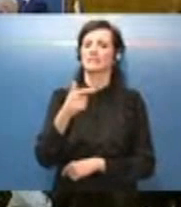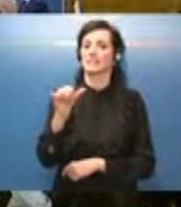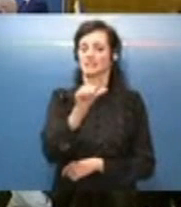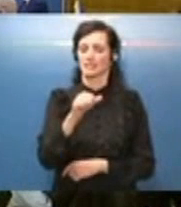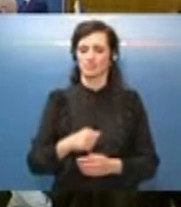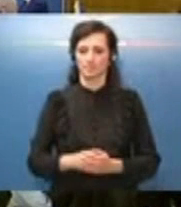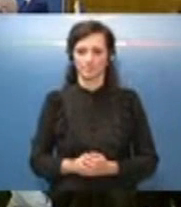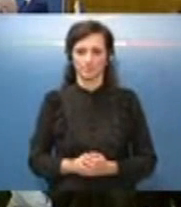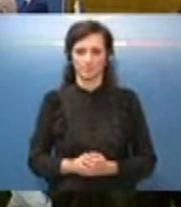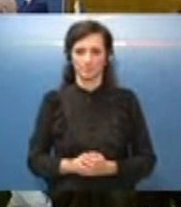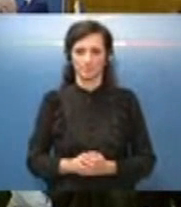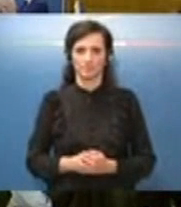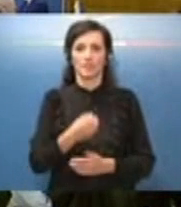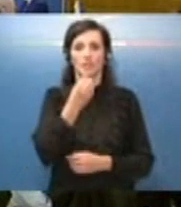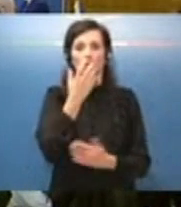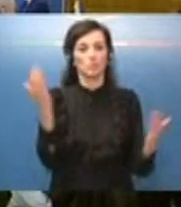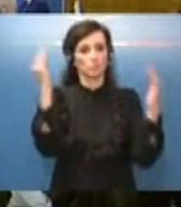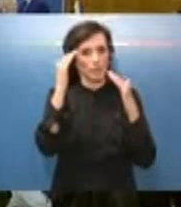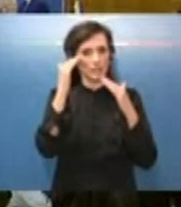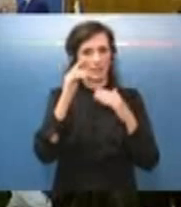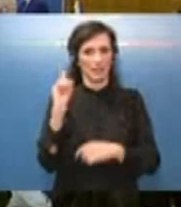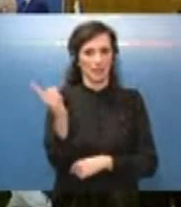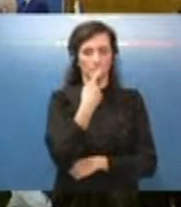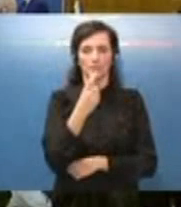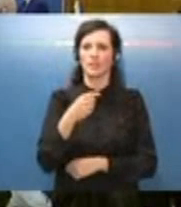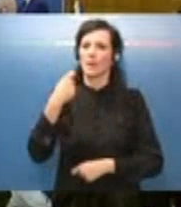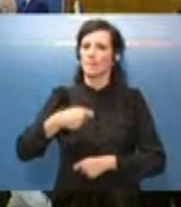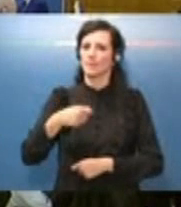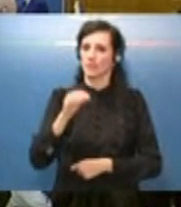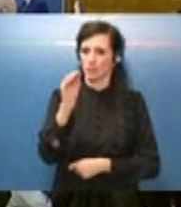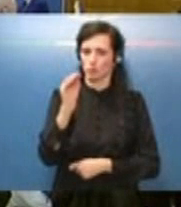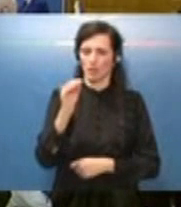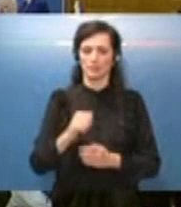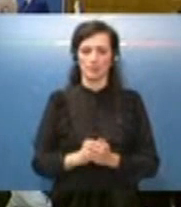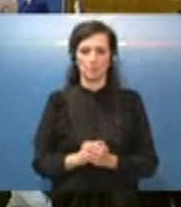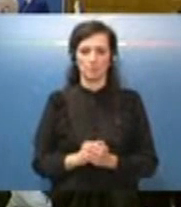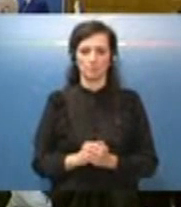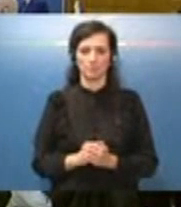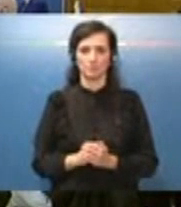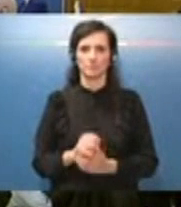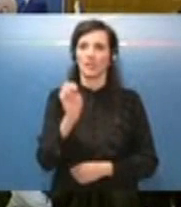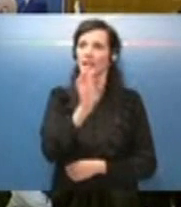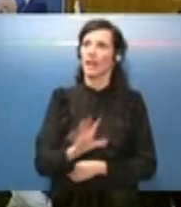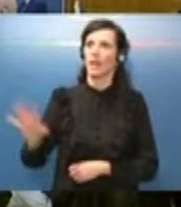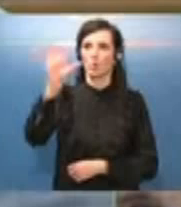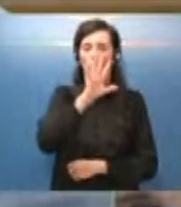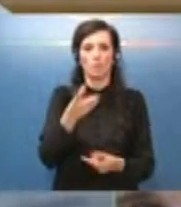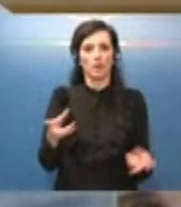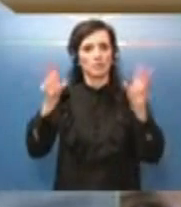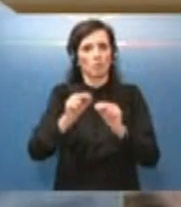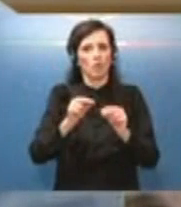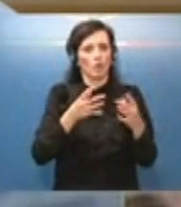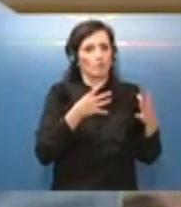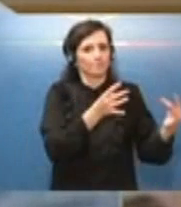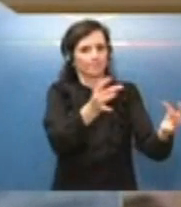Buonasera a tutti. Presidente, una domanda per lei. L'Europa sta affrontando in questo momento una nuova ondata pandemica però i